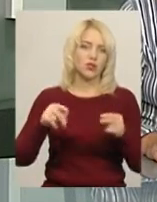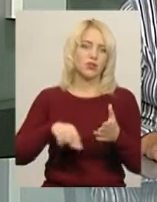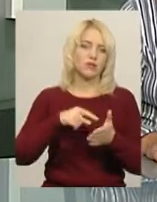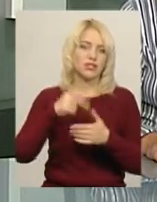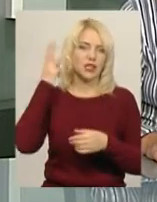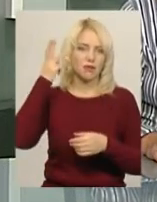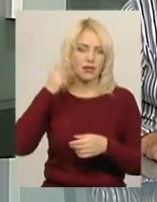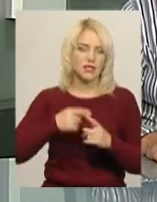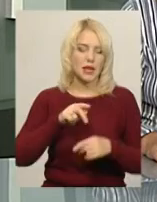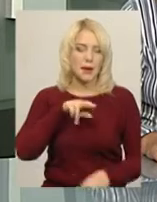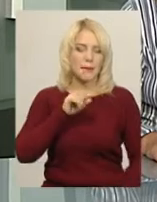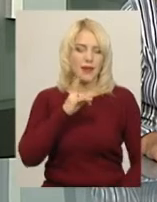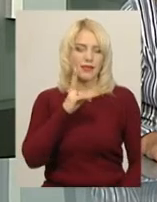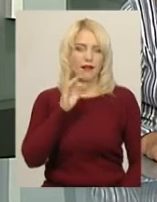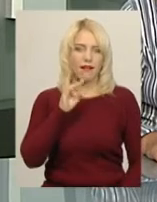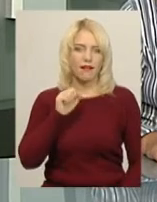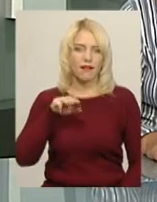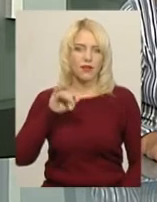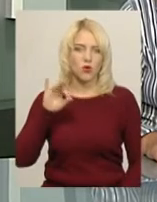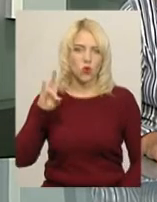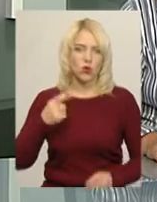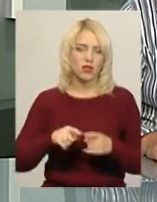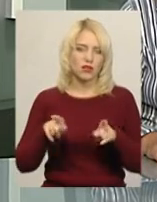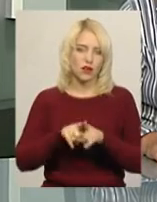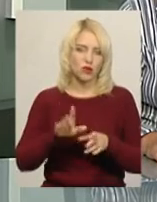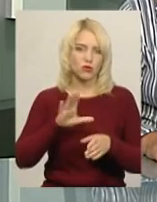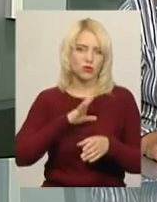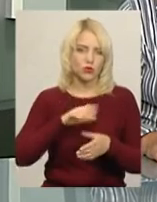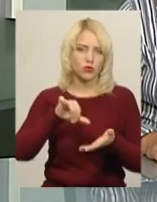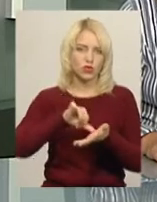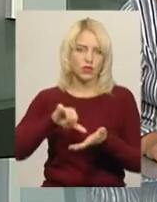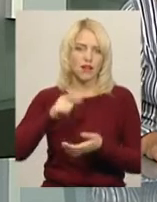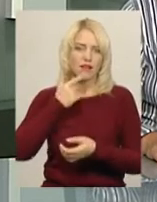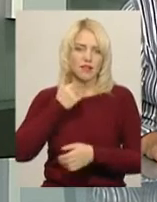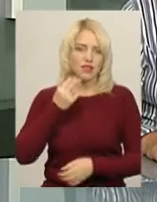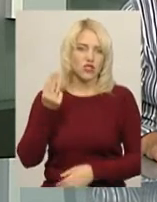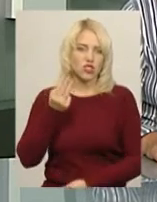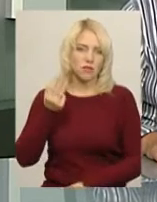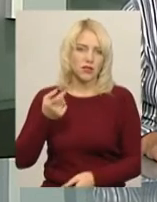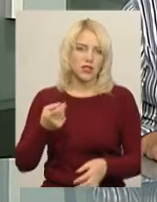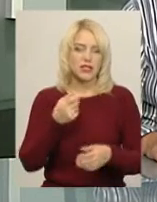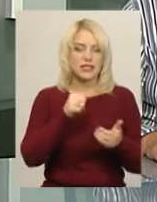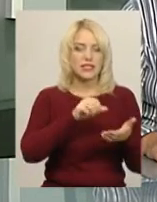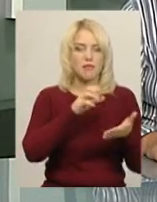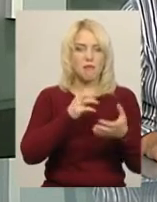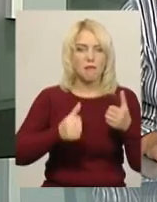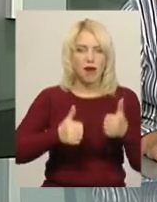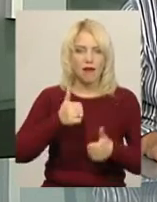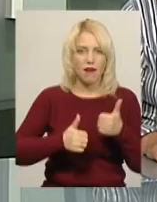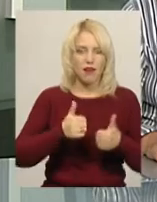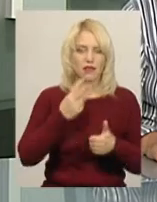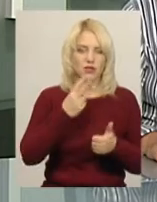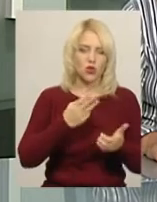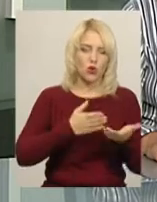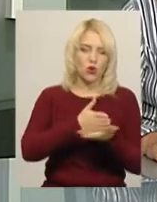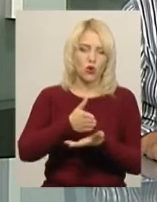Хмельницького з панкратіону Крім хмельничан, участь брали борці з Красилова і Шепетівки Учасники змагалися в двох розділах бойового мистецтва –